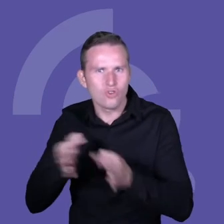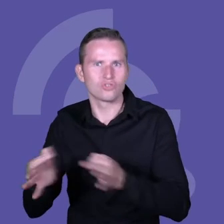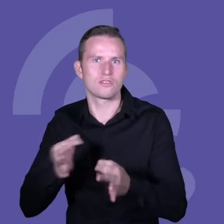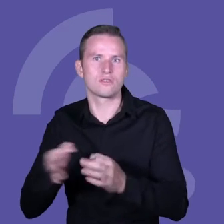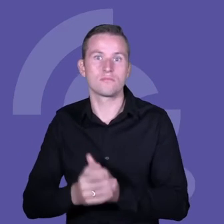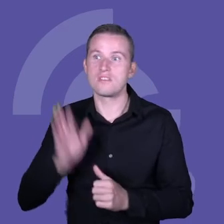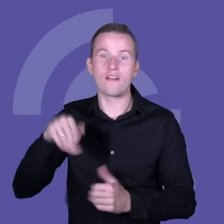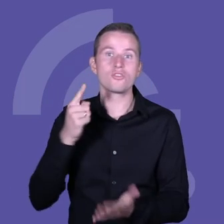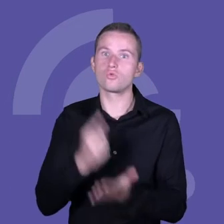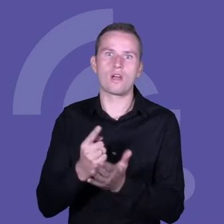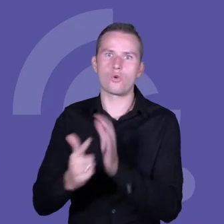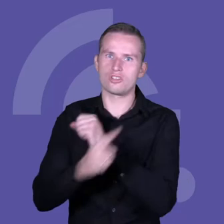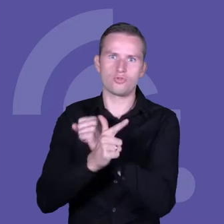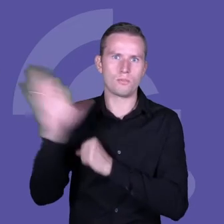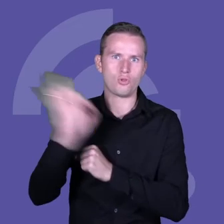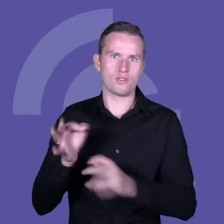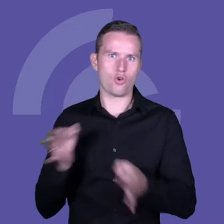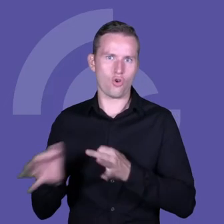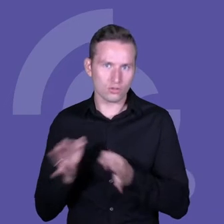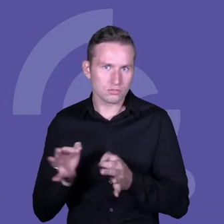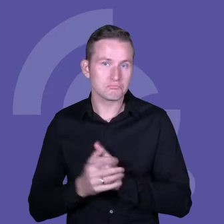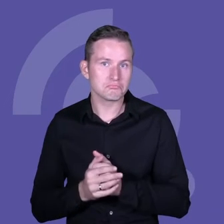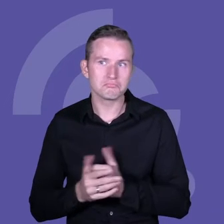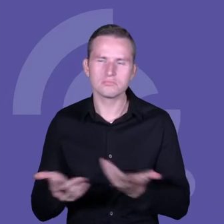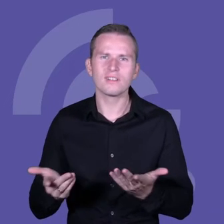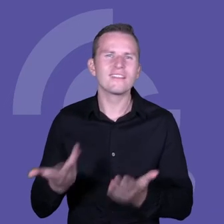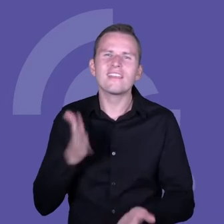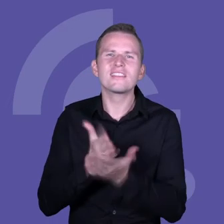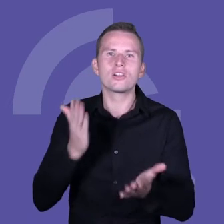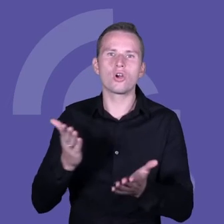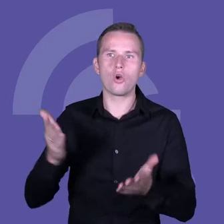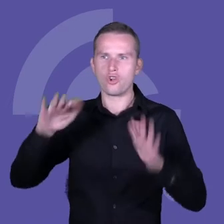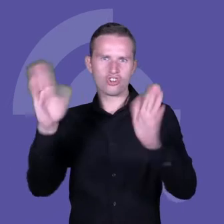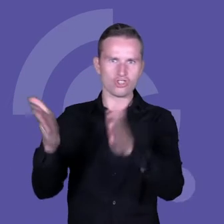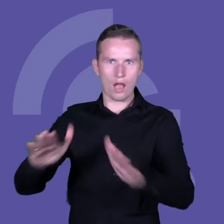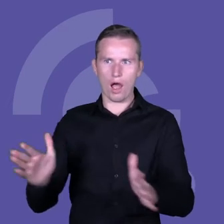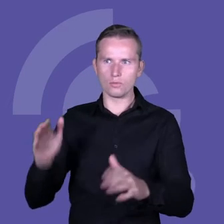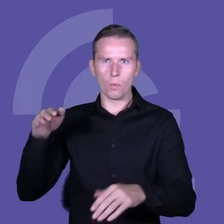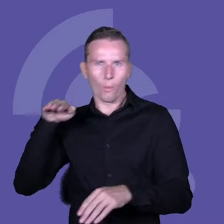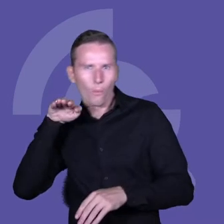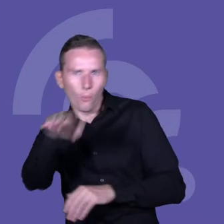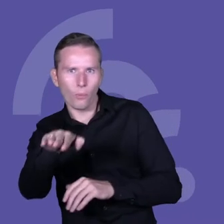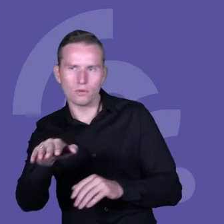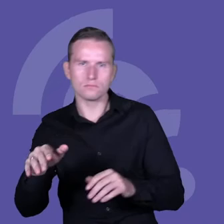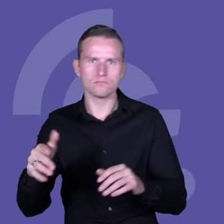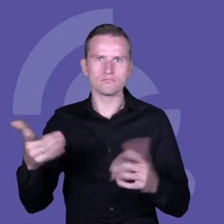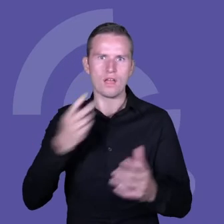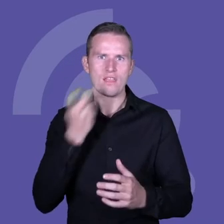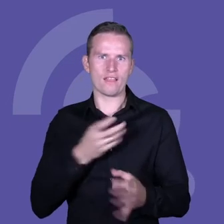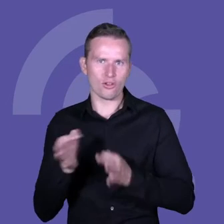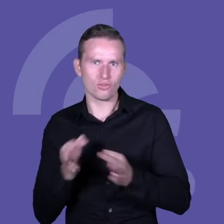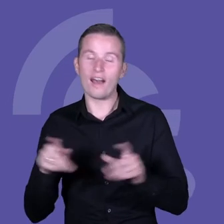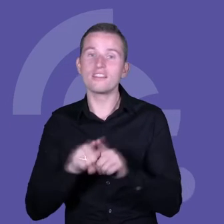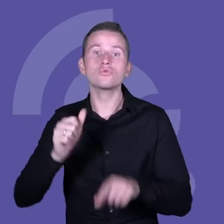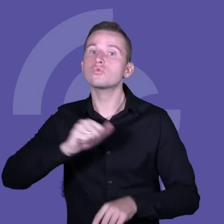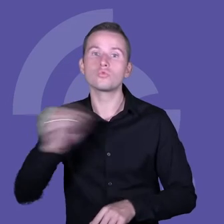70%, nie tylko poprzez te aerodynamiczne cechy tego pojazdu, ale również między innymi przez superbaterie